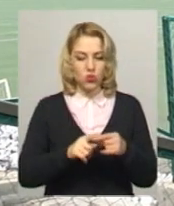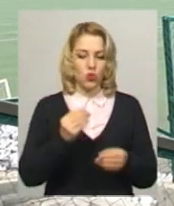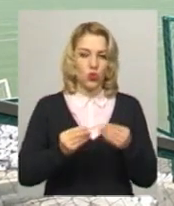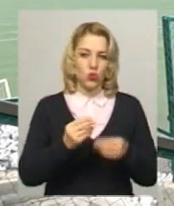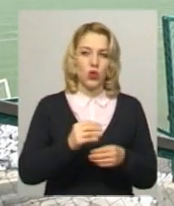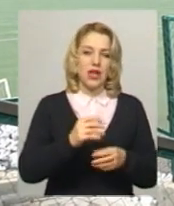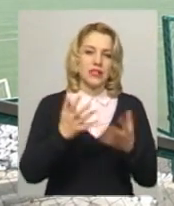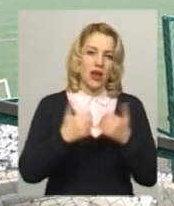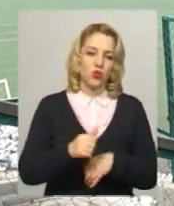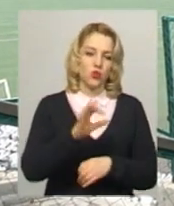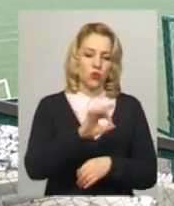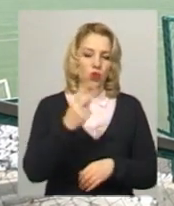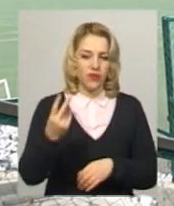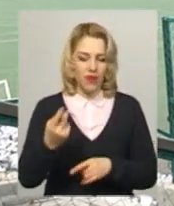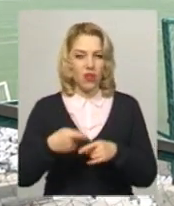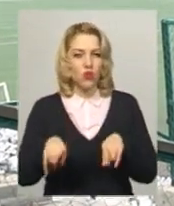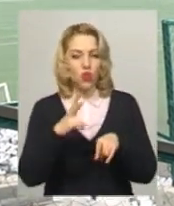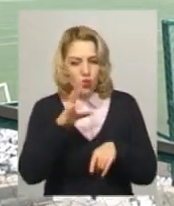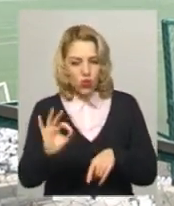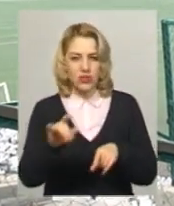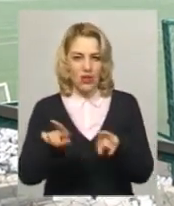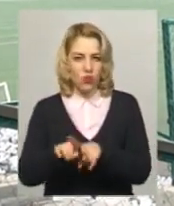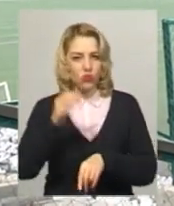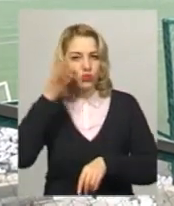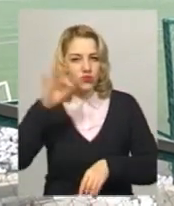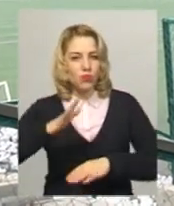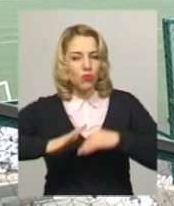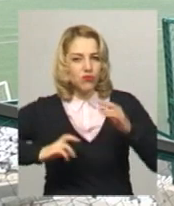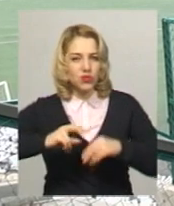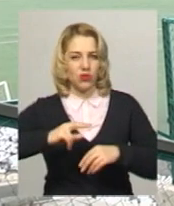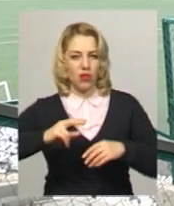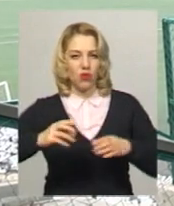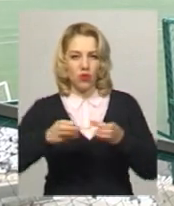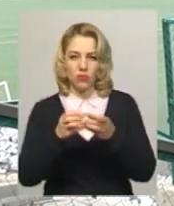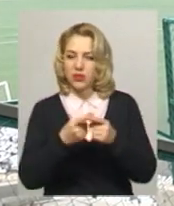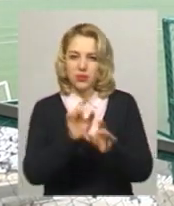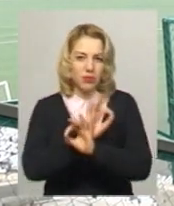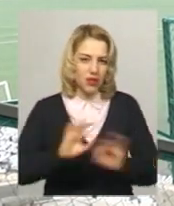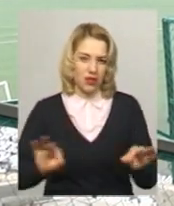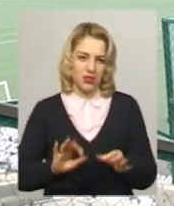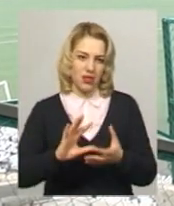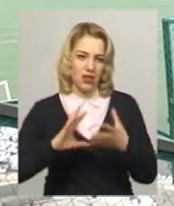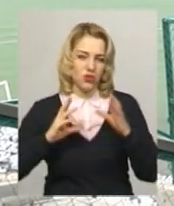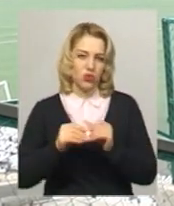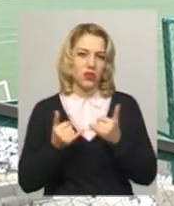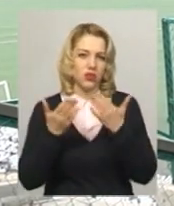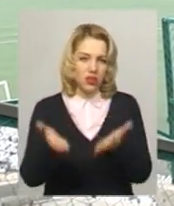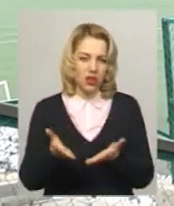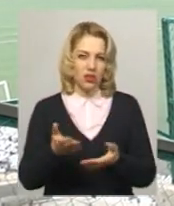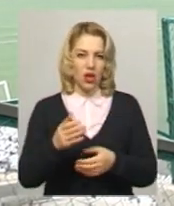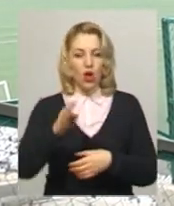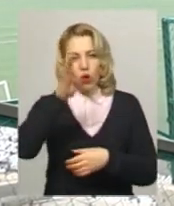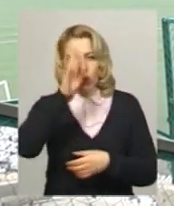з такою досвідченою командою, з професіоналами такими, це прекрасний результат для них, вони відчули,